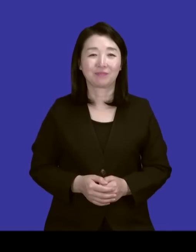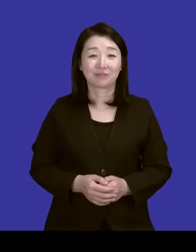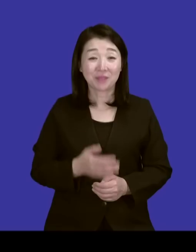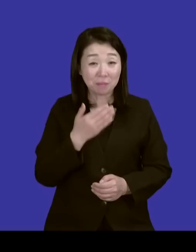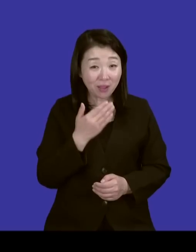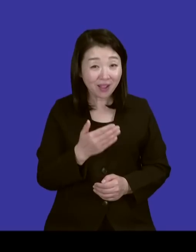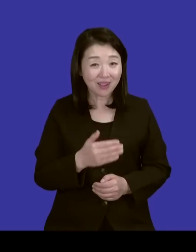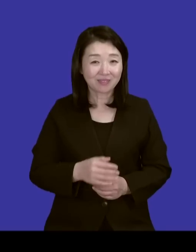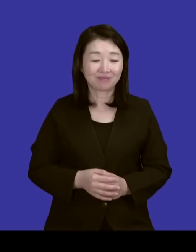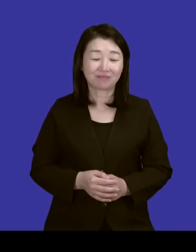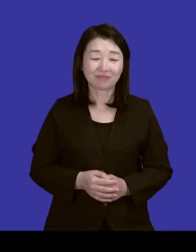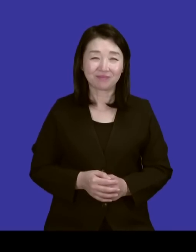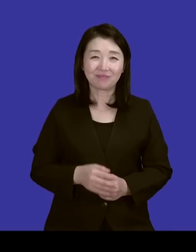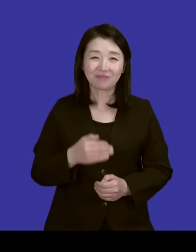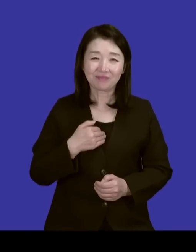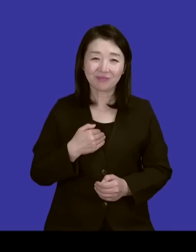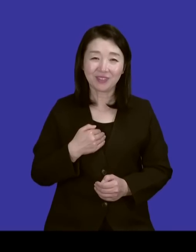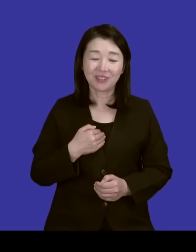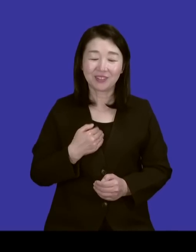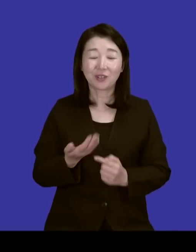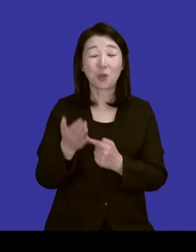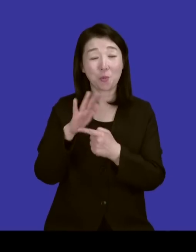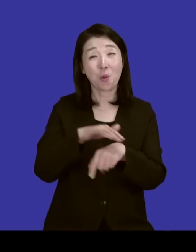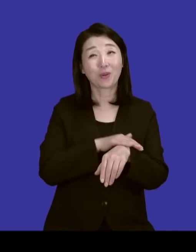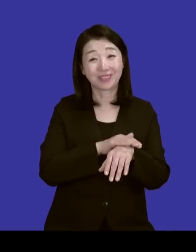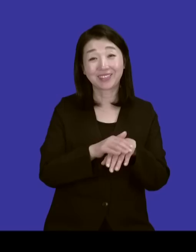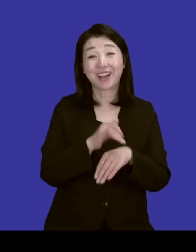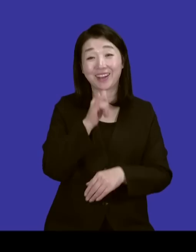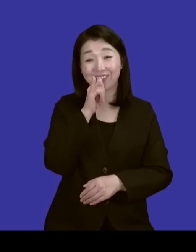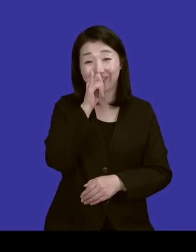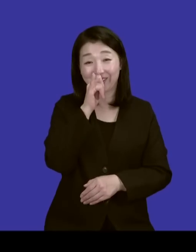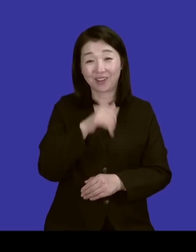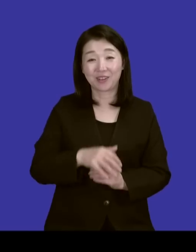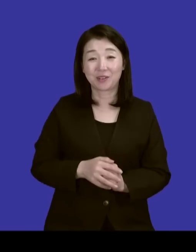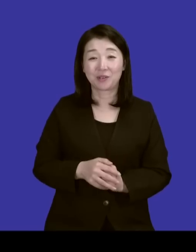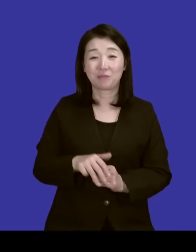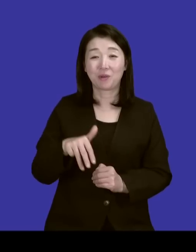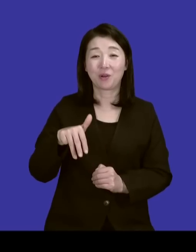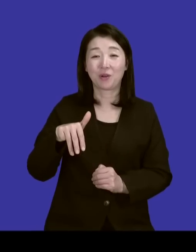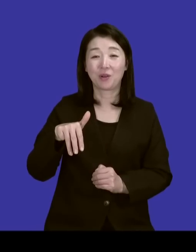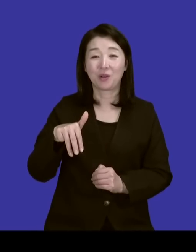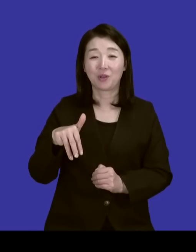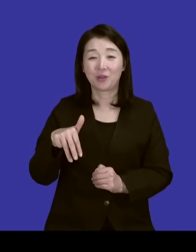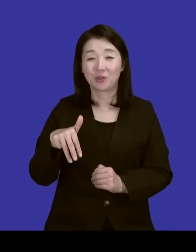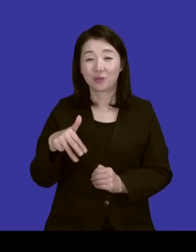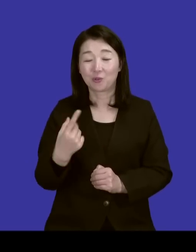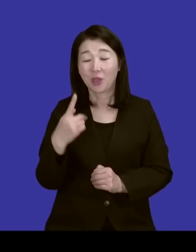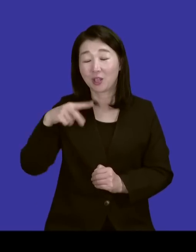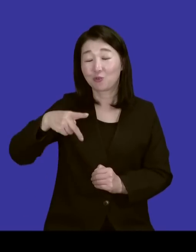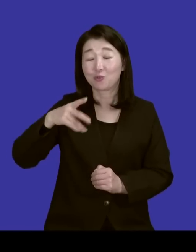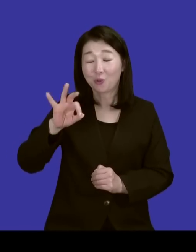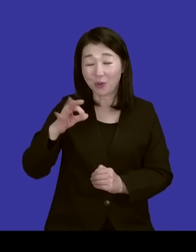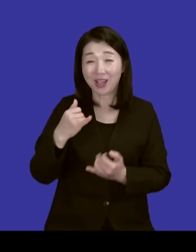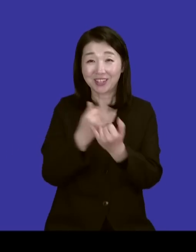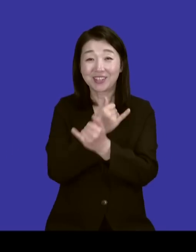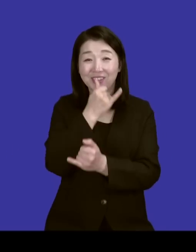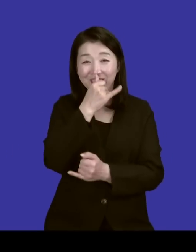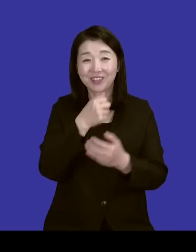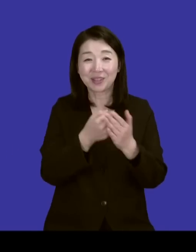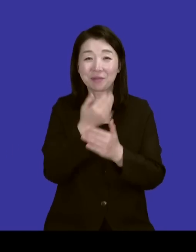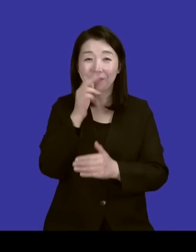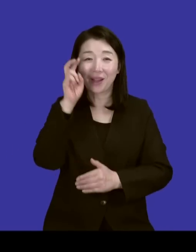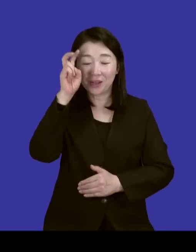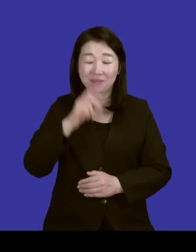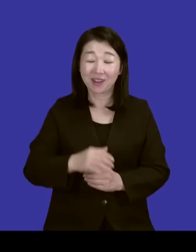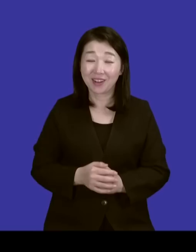가능하시겠어요? 네. 저는 그래도 표현을 조금 하는 편인데 하긴 최수종 씨나 그쪽이 많이들 하더라고요. 얼마 정도 하면 될까요? 저기 뭐